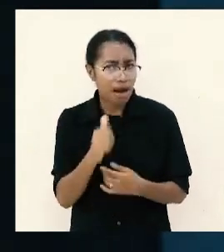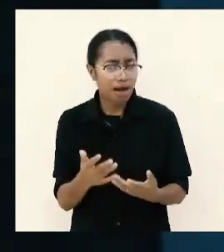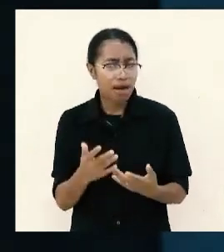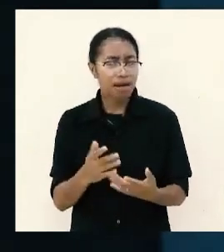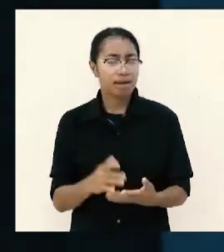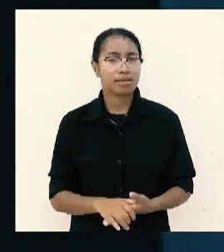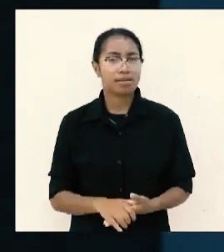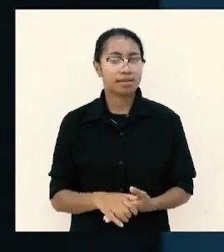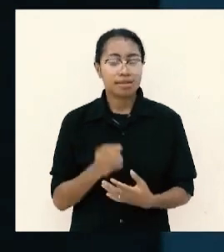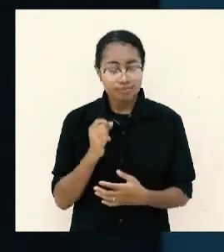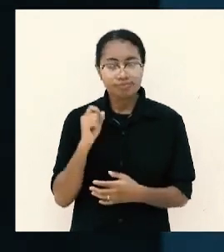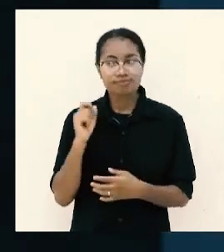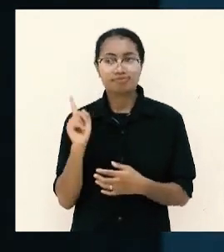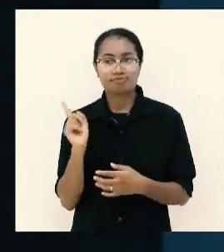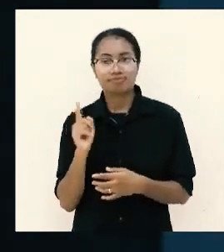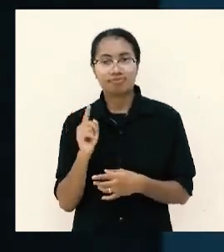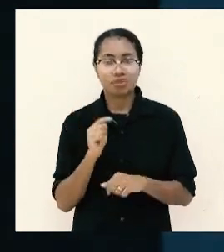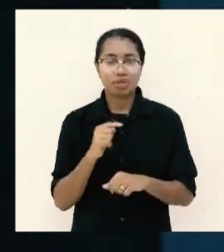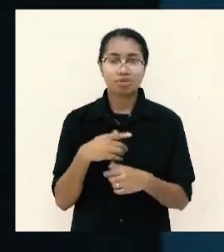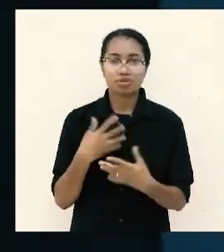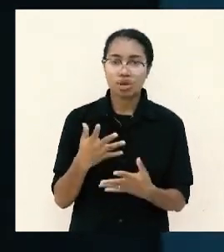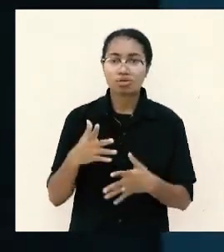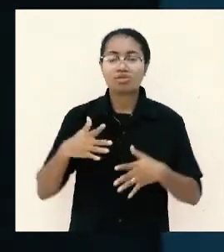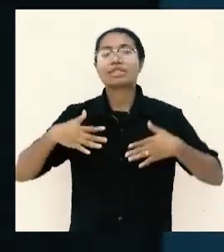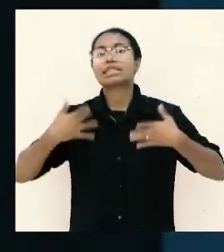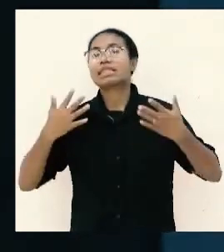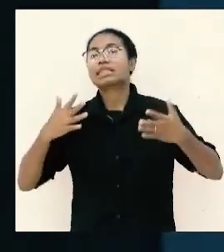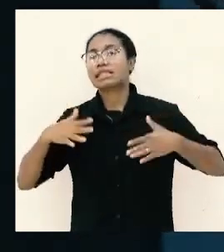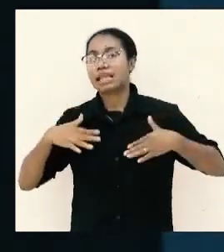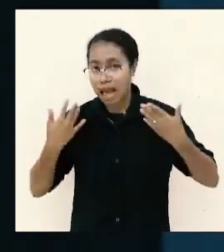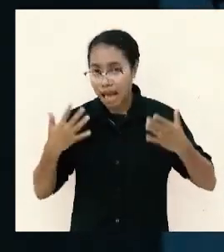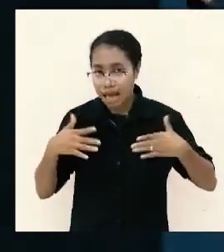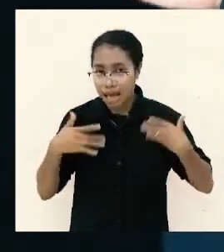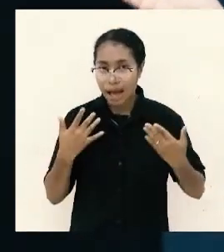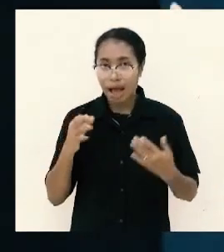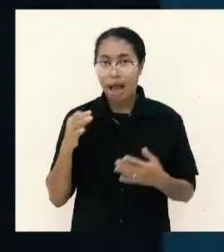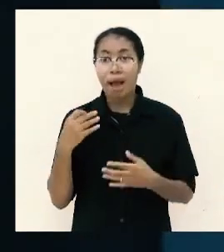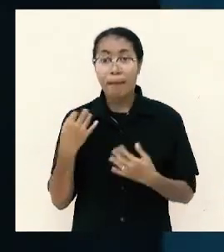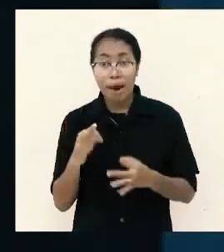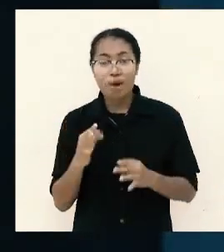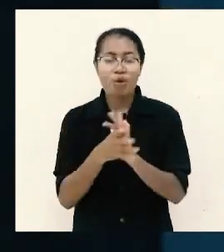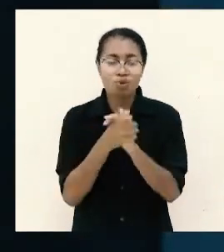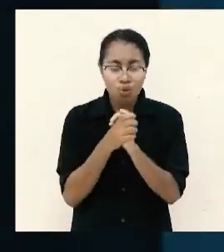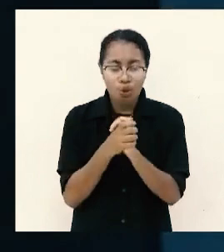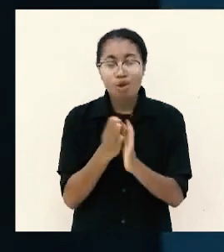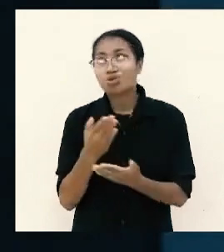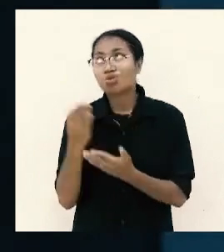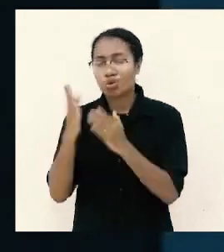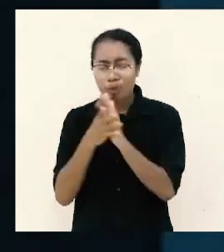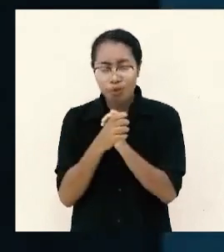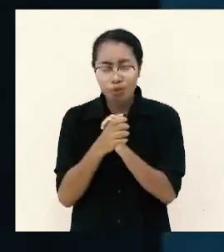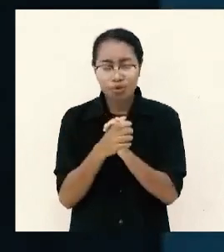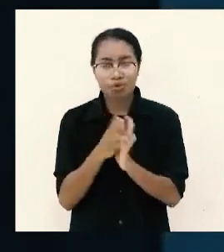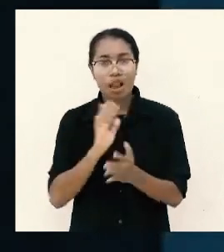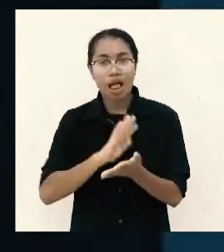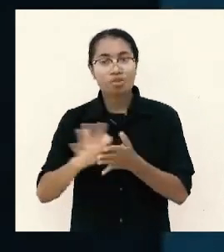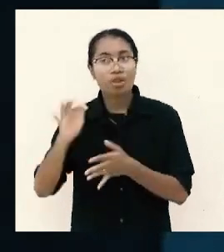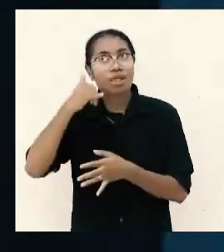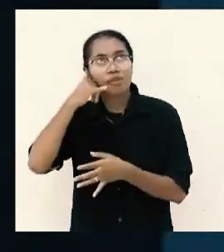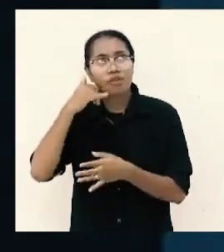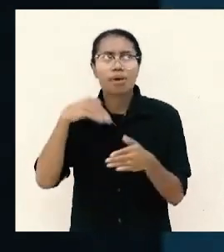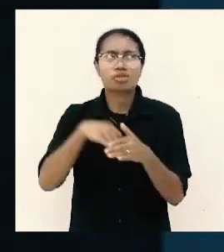tiba-tiba saya sudah senang baru mau berdoa syukur tiba-tiba satu telpon masuk